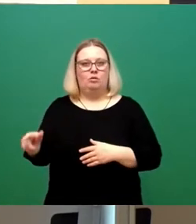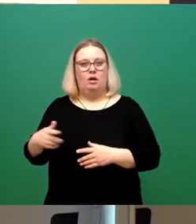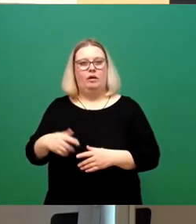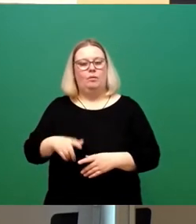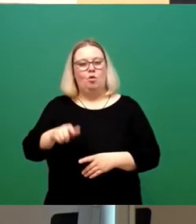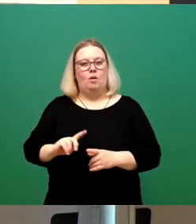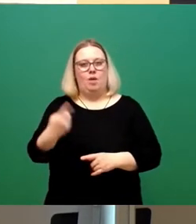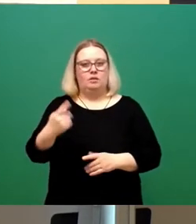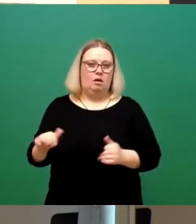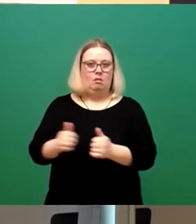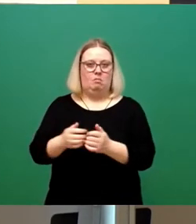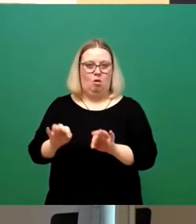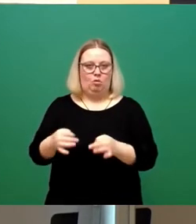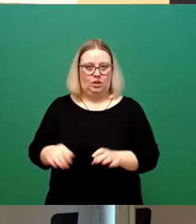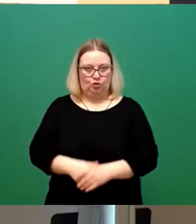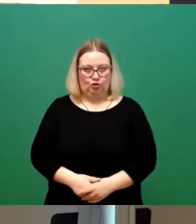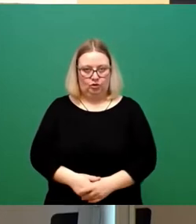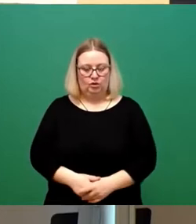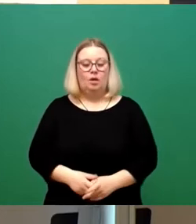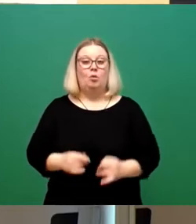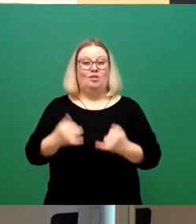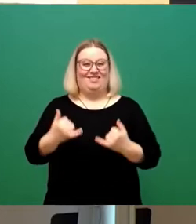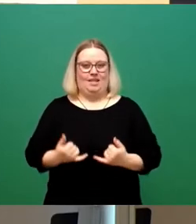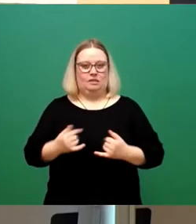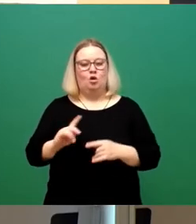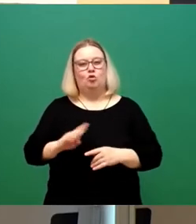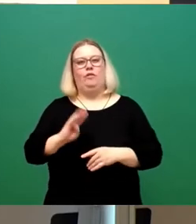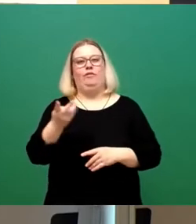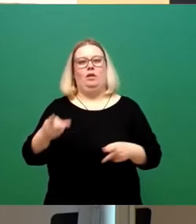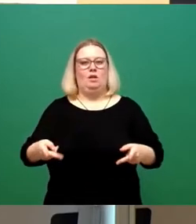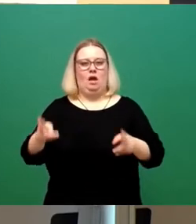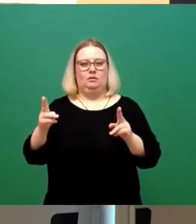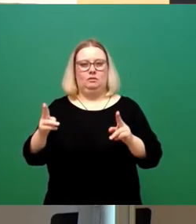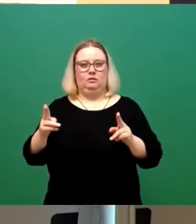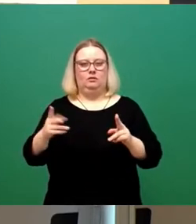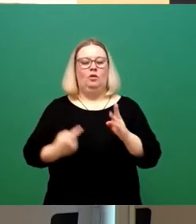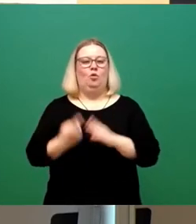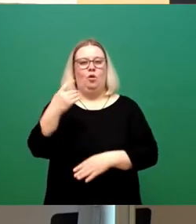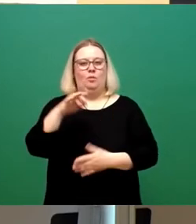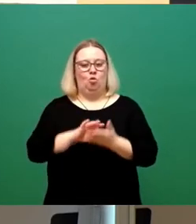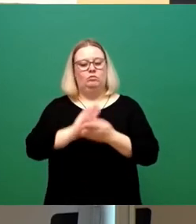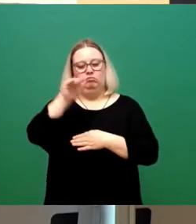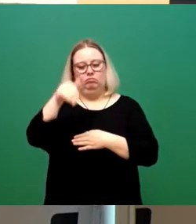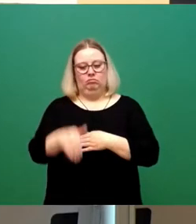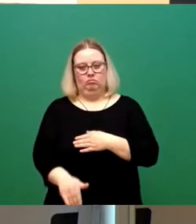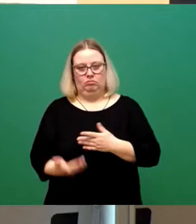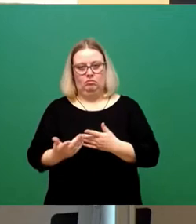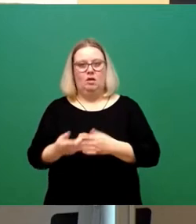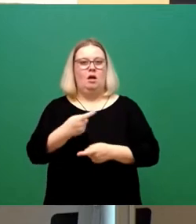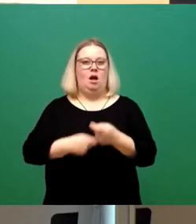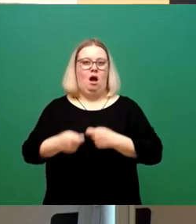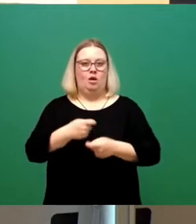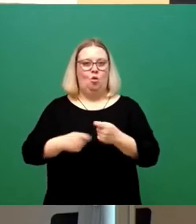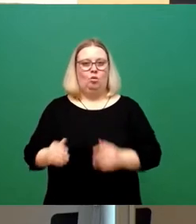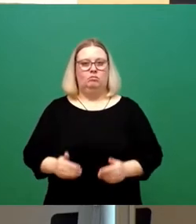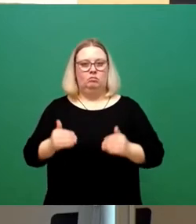gewählten Beigeordneten. Und jetzt sind wir auch schon im vierten Akt. Nach dem Höhepunkt fällt die Handlung ab. Die Handlung wird verzögert und es